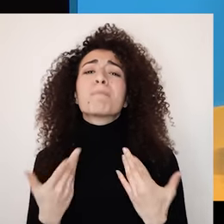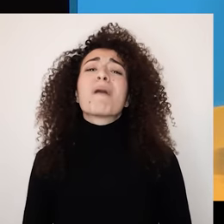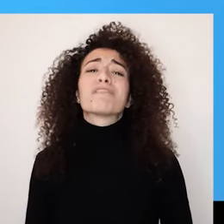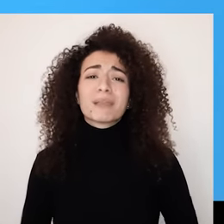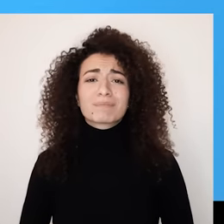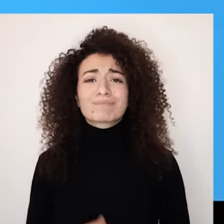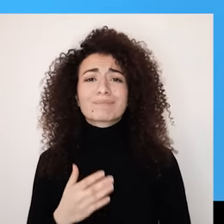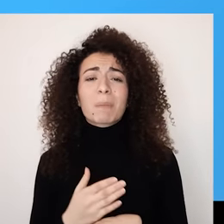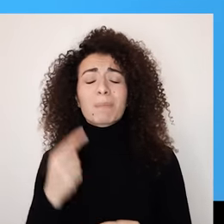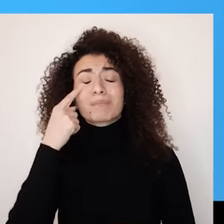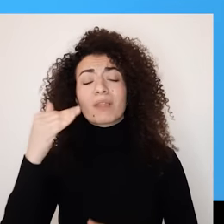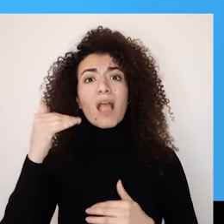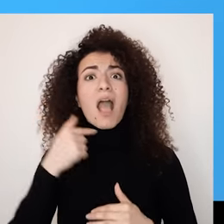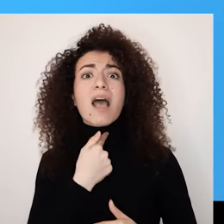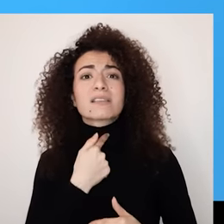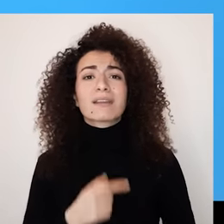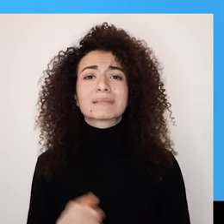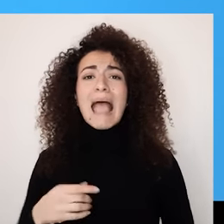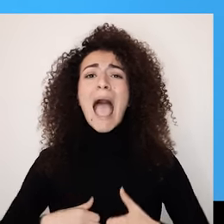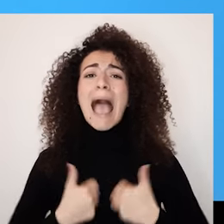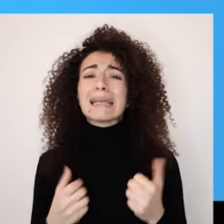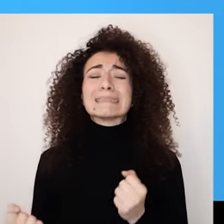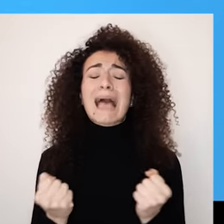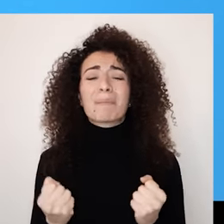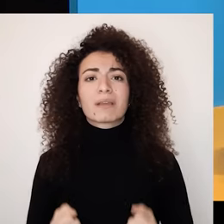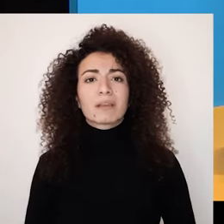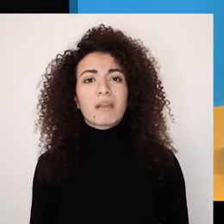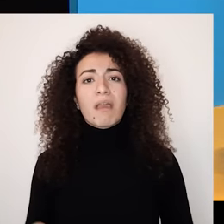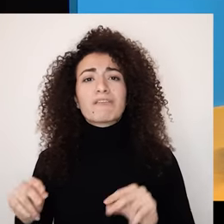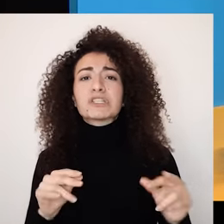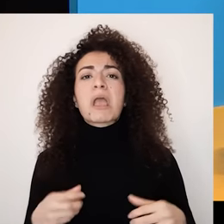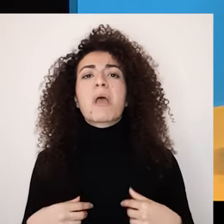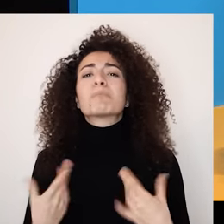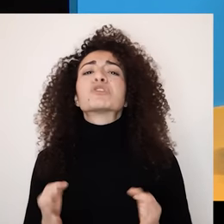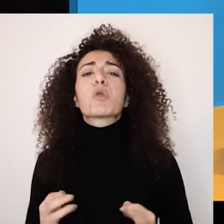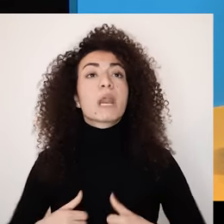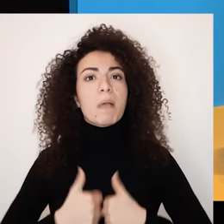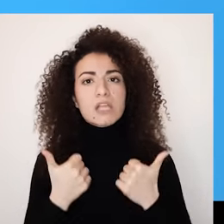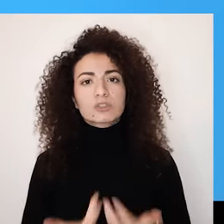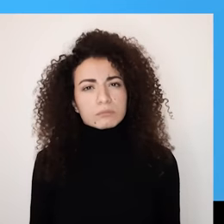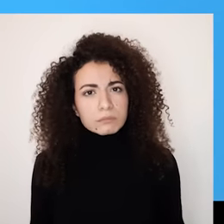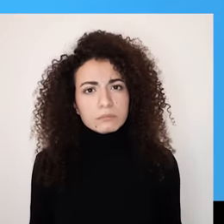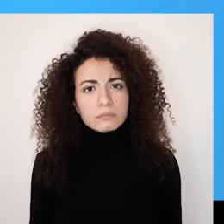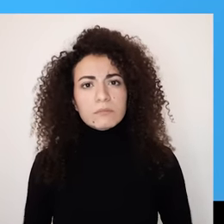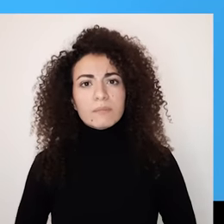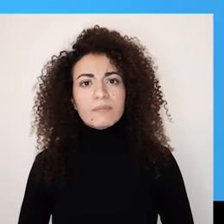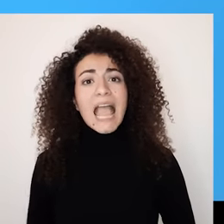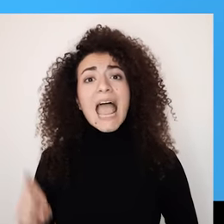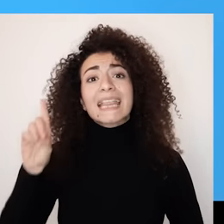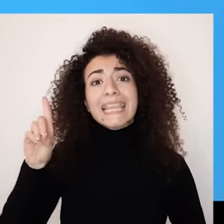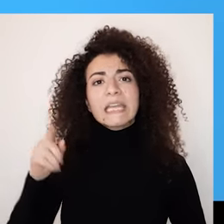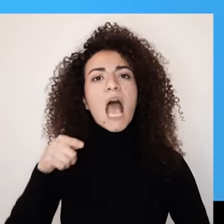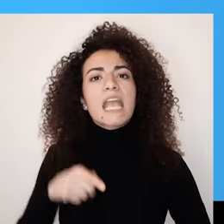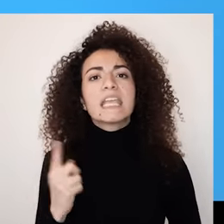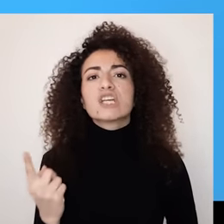شبابها يعني الطبيب قرر عن دينا أنه حياتها حتكون مأساة وكأنه مش حرزيني بقى تنعاش بينما دينا هي